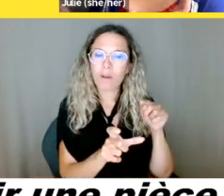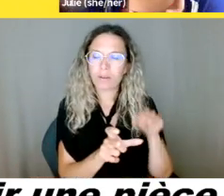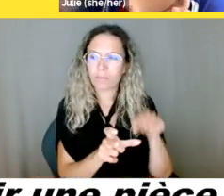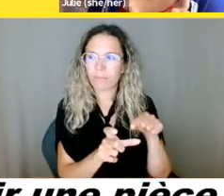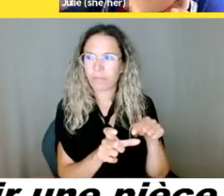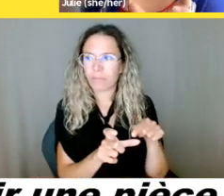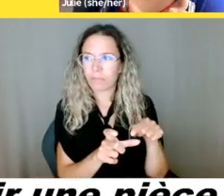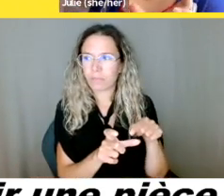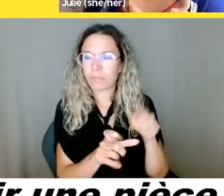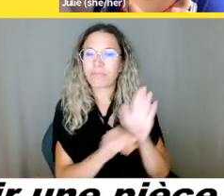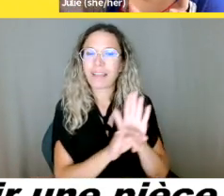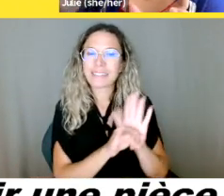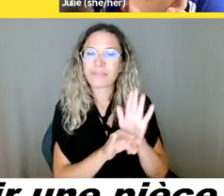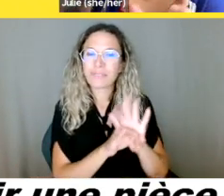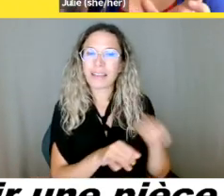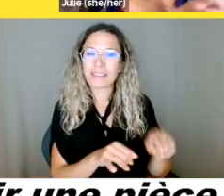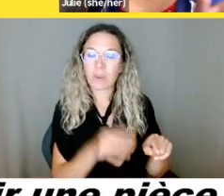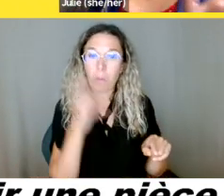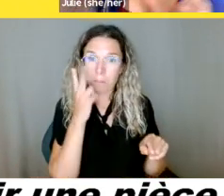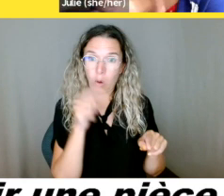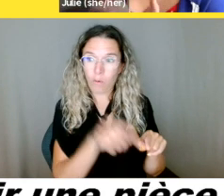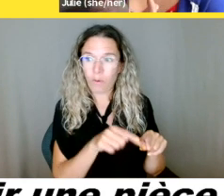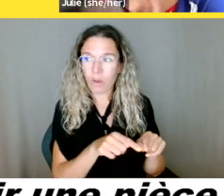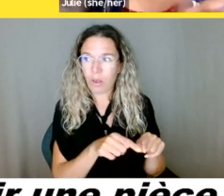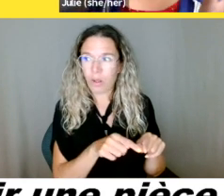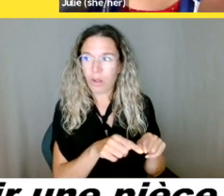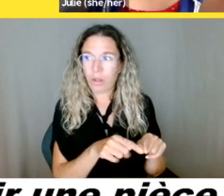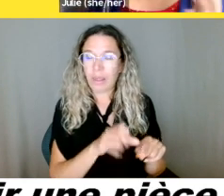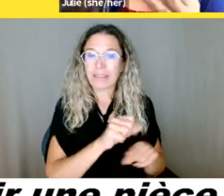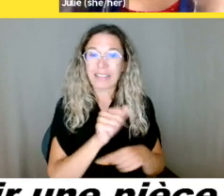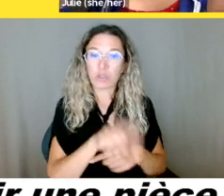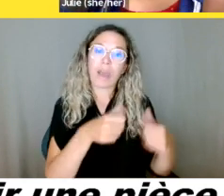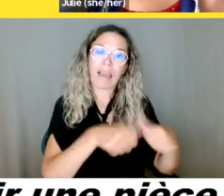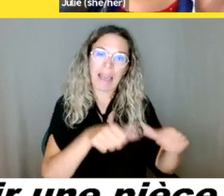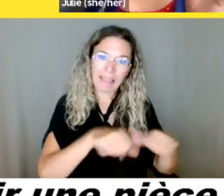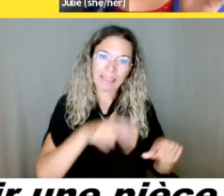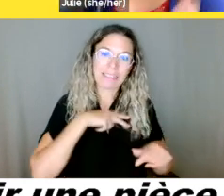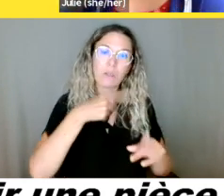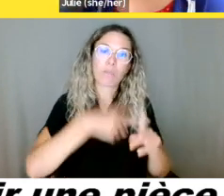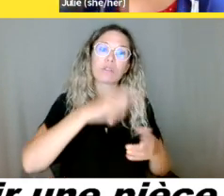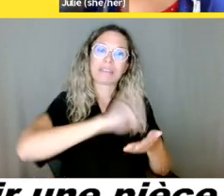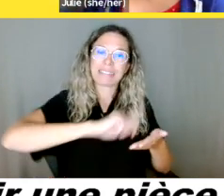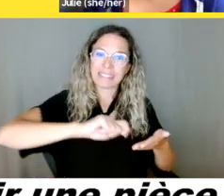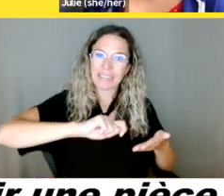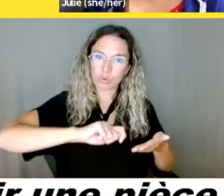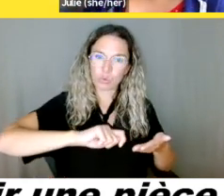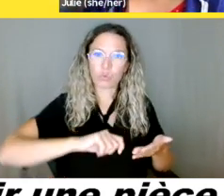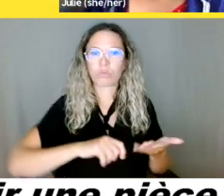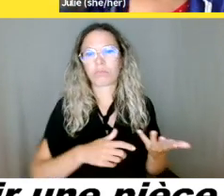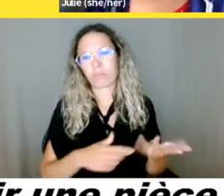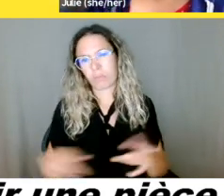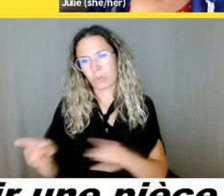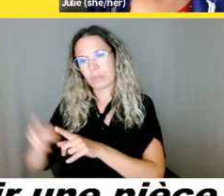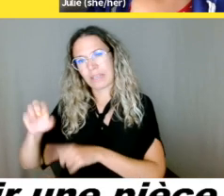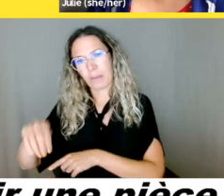signature et la carte RAMQ avait également ma signature. Donc, entre les deux, on avait l'équivalent d'un permis de conduire. Donc,